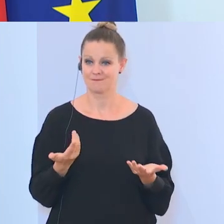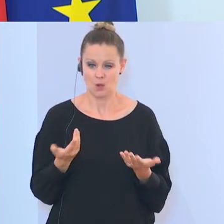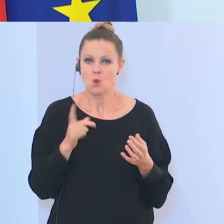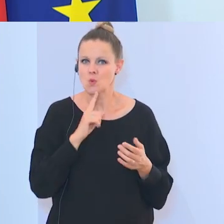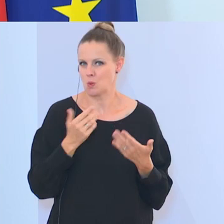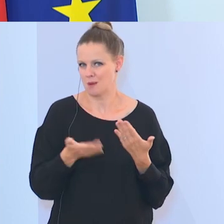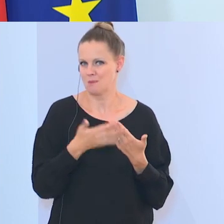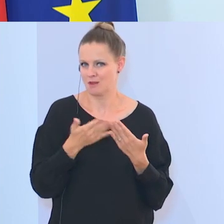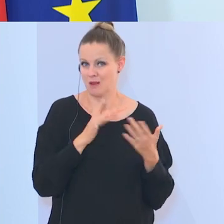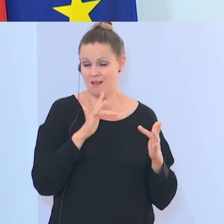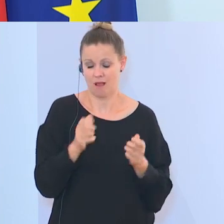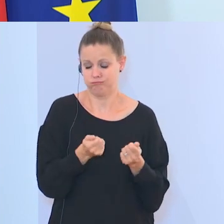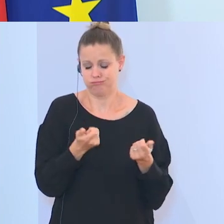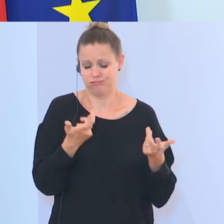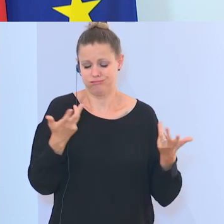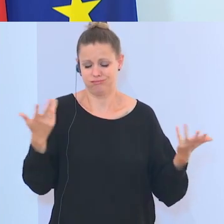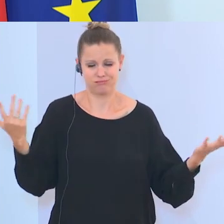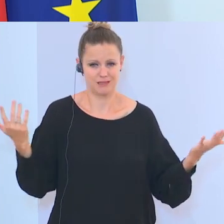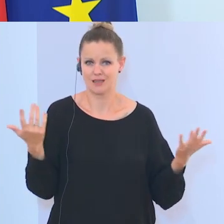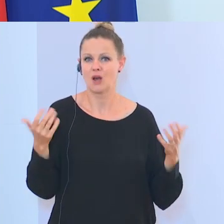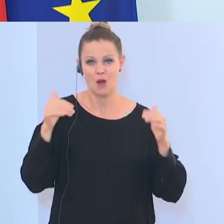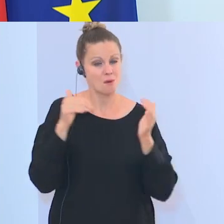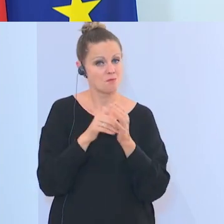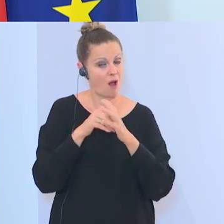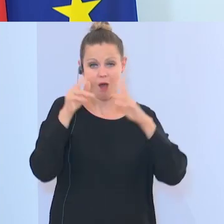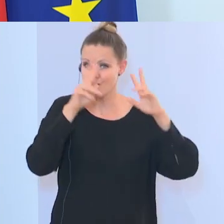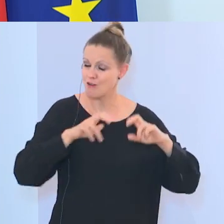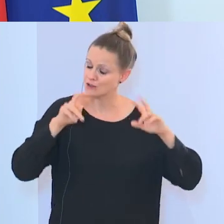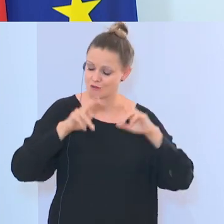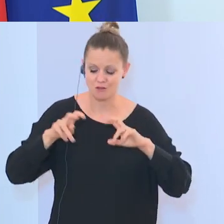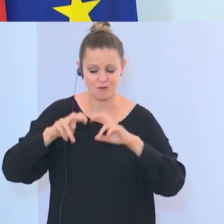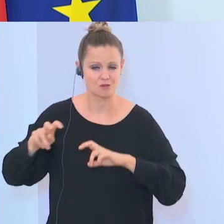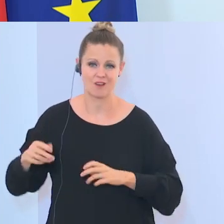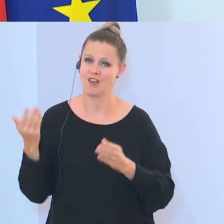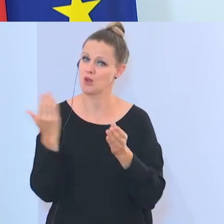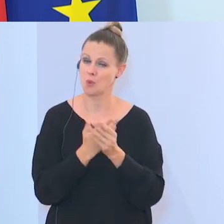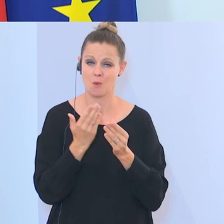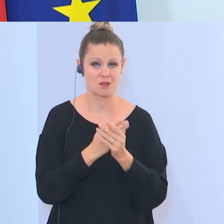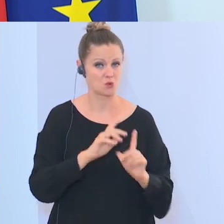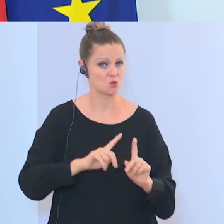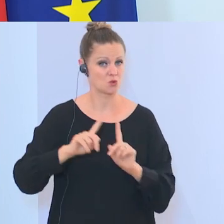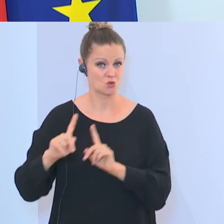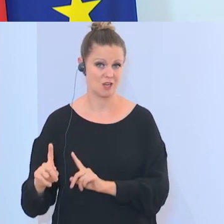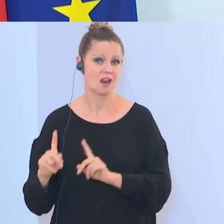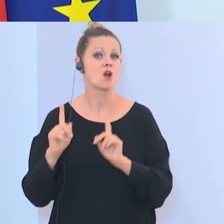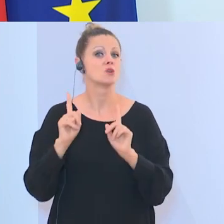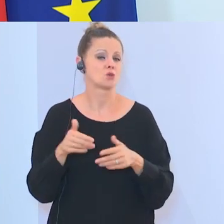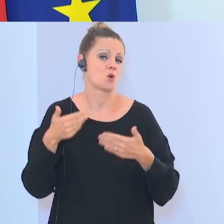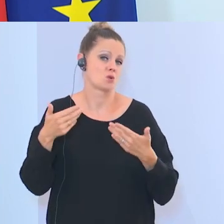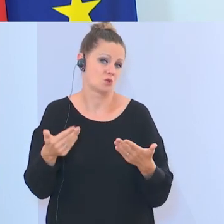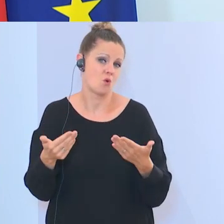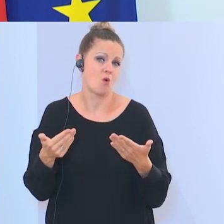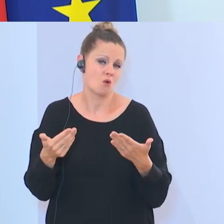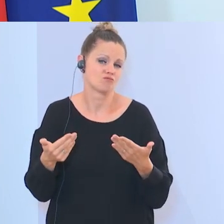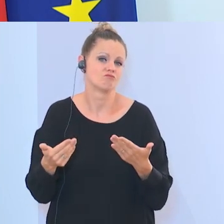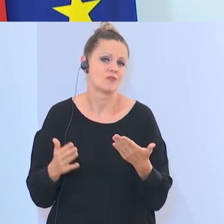Es gibt vieles mehr und viele weitere Dimensionen, die erforscht werden sollten. Diese Dokumentationsstelle soll dies leisten. Wir wurden als